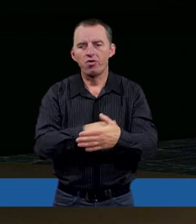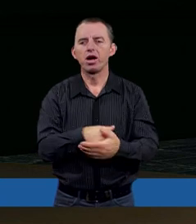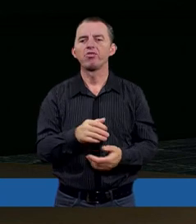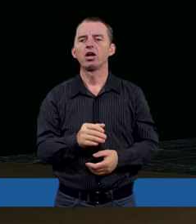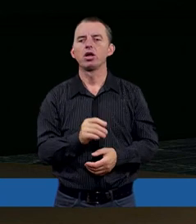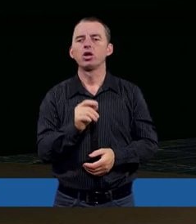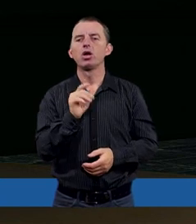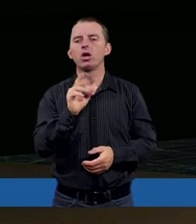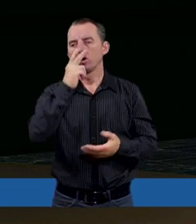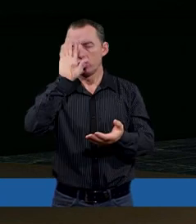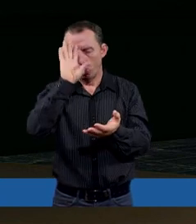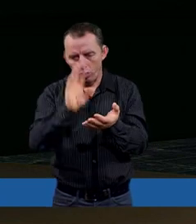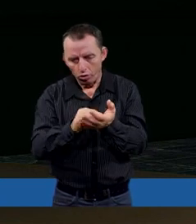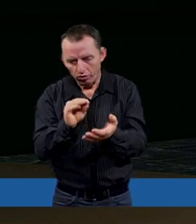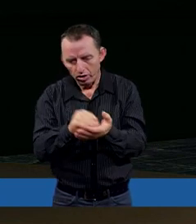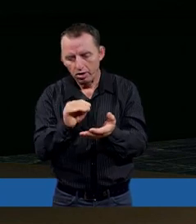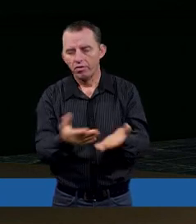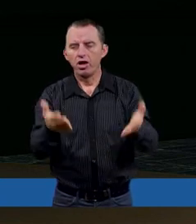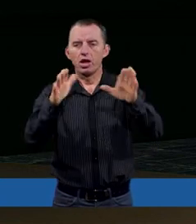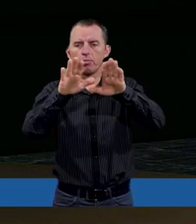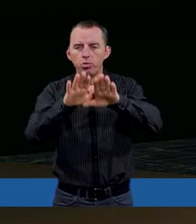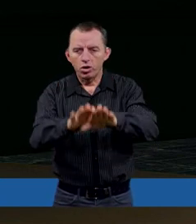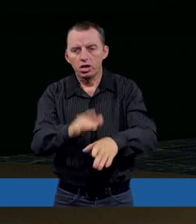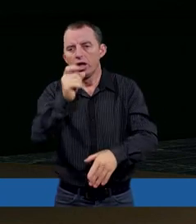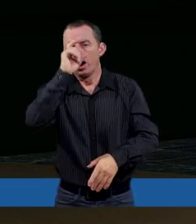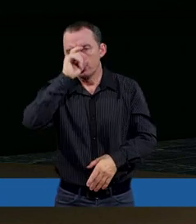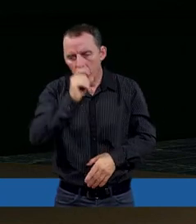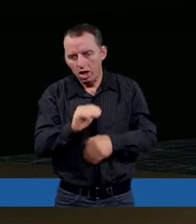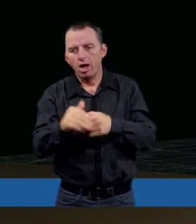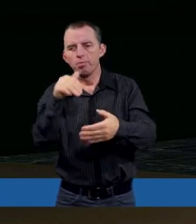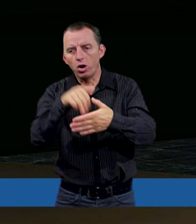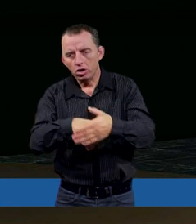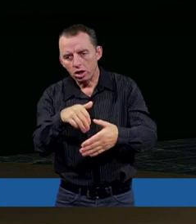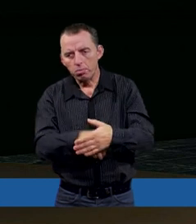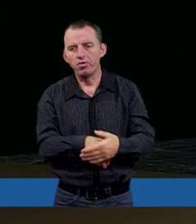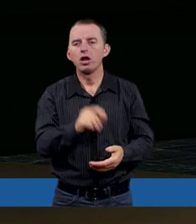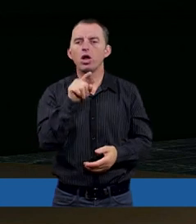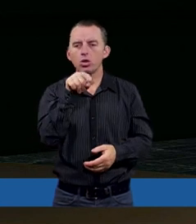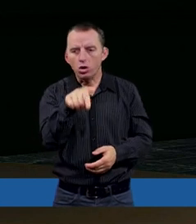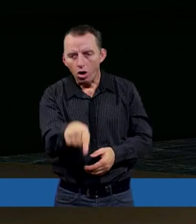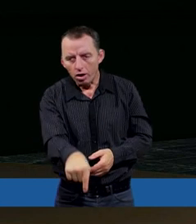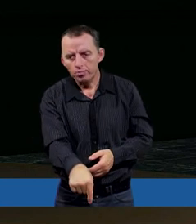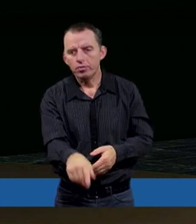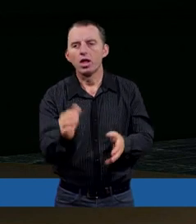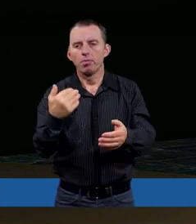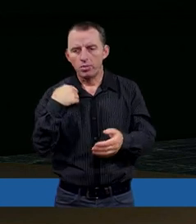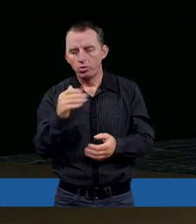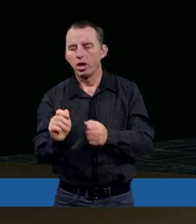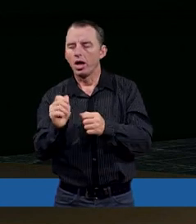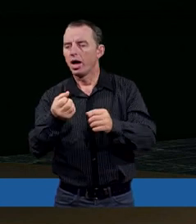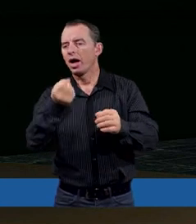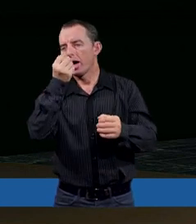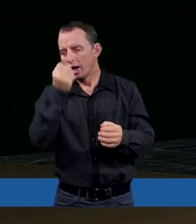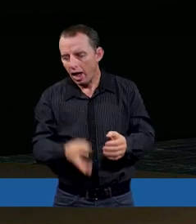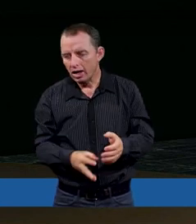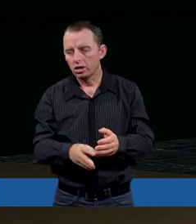to doświadczali błogosławieństw. Jak źle postępowali, to przyszły klęski, przyszły